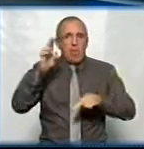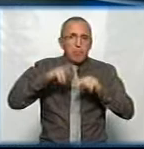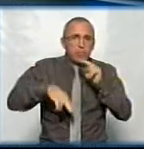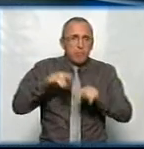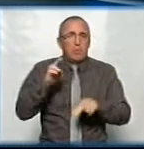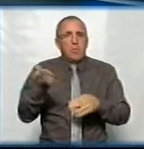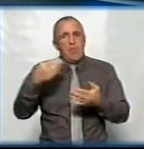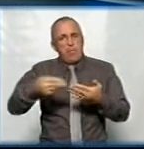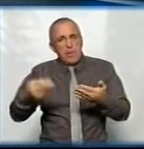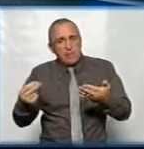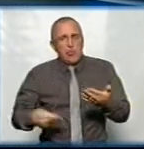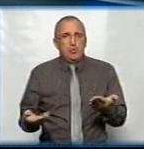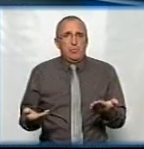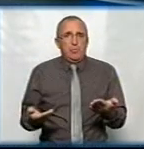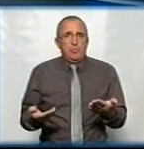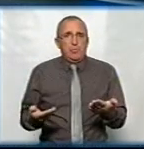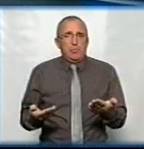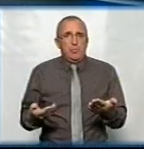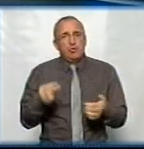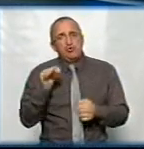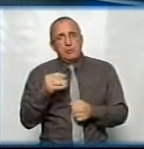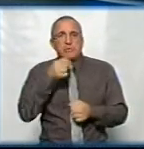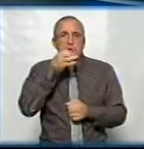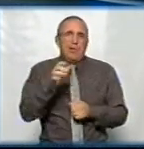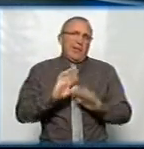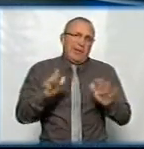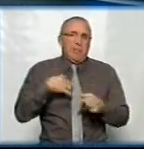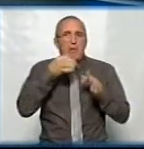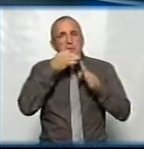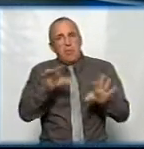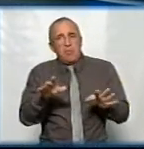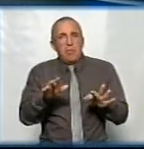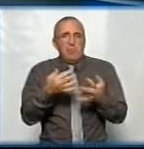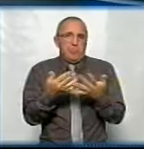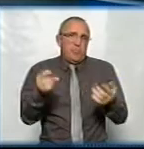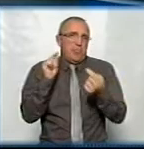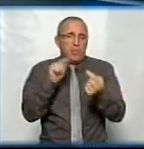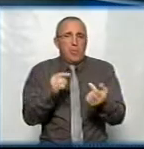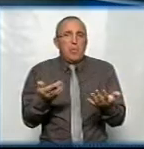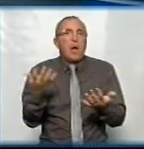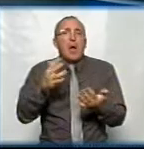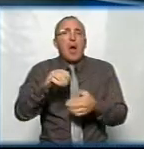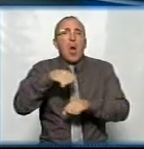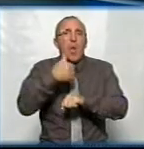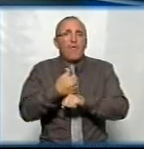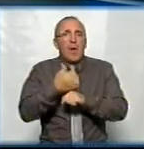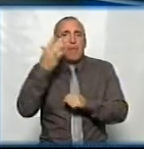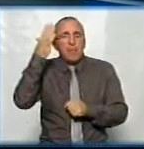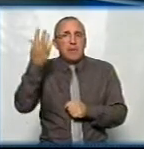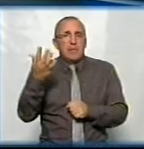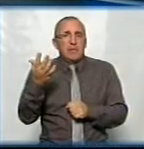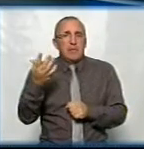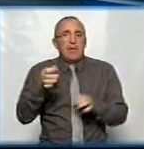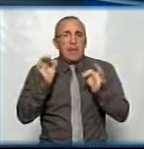десь підпишемось під цим. Чи скажуть, ні, нам не подобається, і тому ми проти. Яка головна мета подібних заходів? Ну,